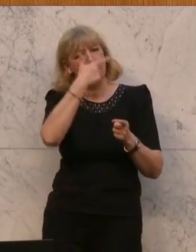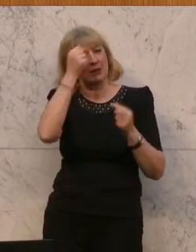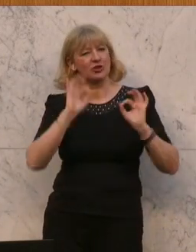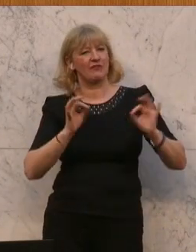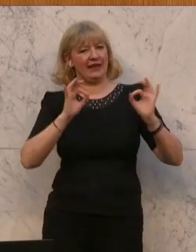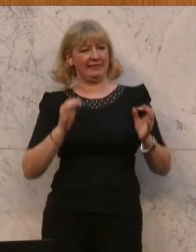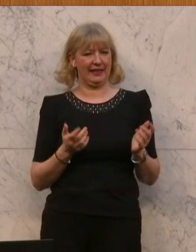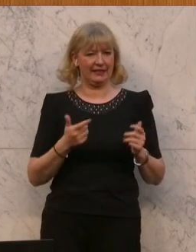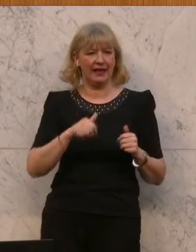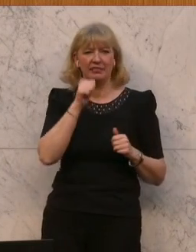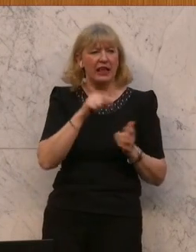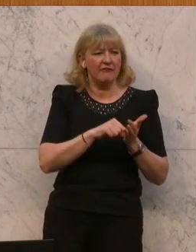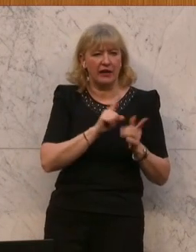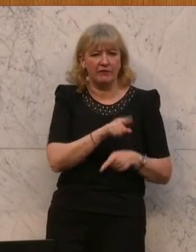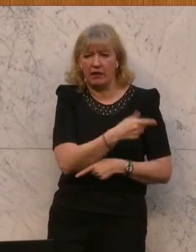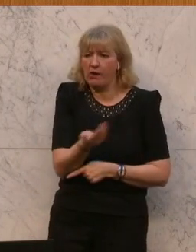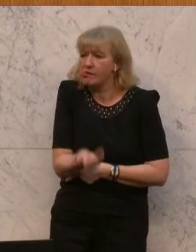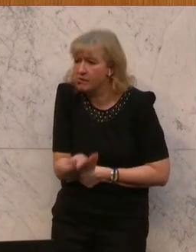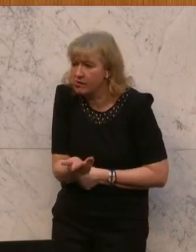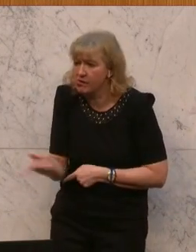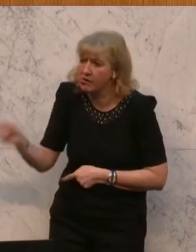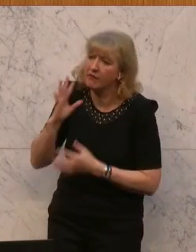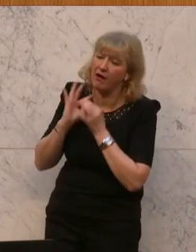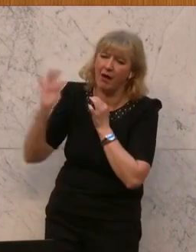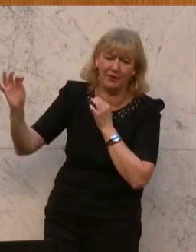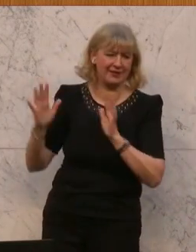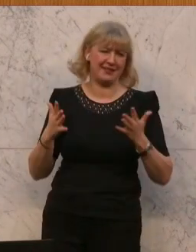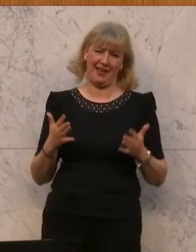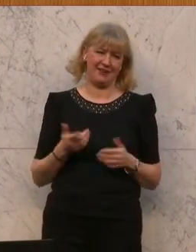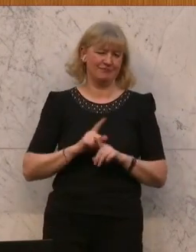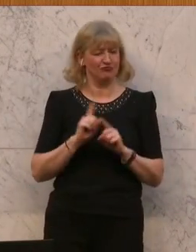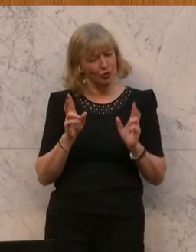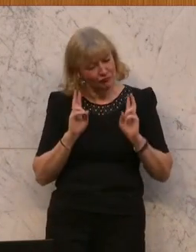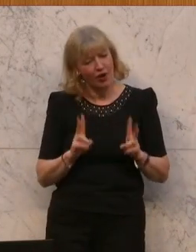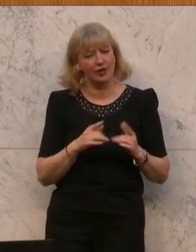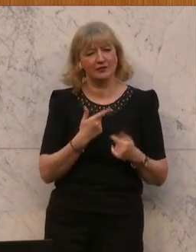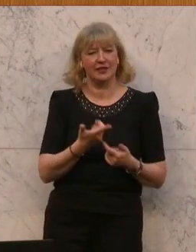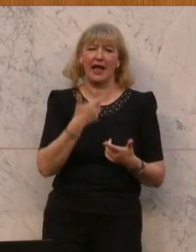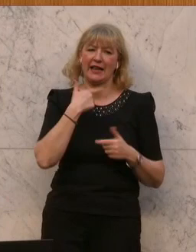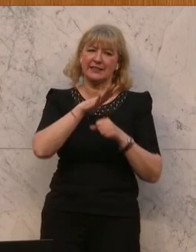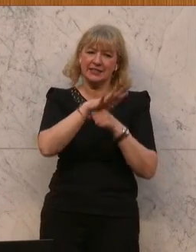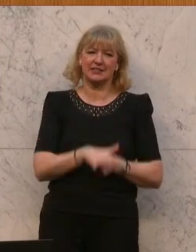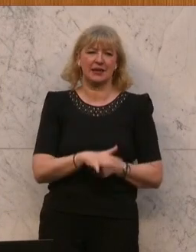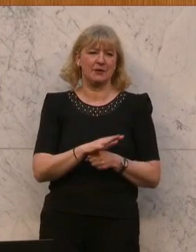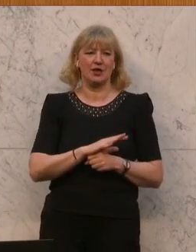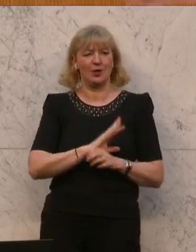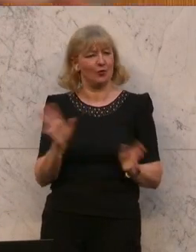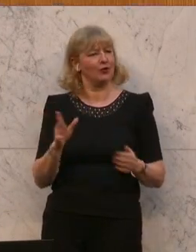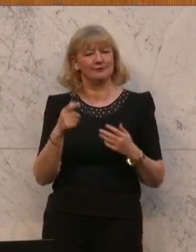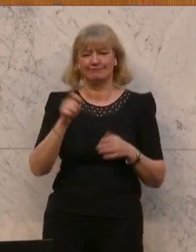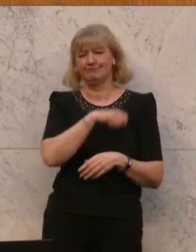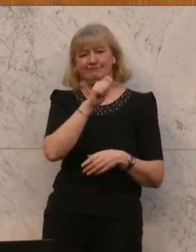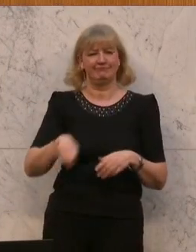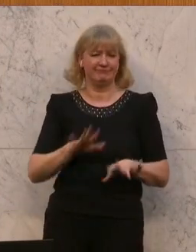dessen, dass sie von Almosen und Gutwill von anderen abhängig sind, sondern dass sie jetzt auch wirklich diese Altersdiskriminierung nicht weiter erleben müssen.